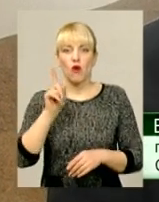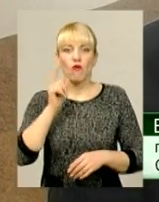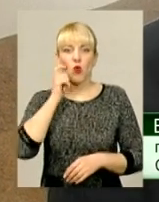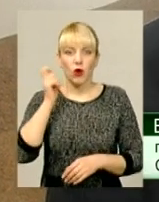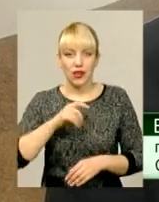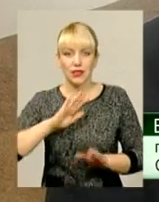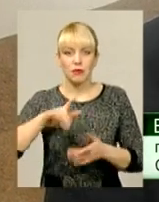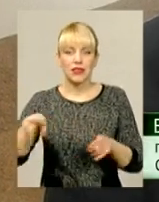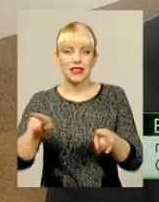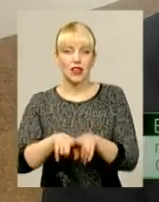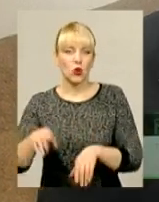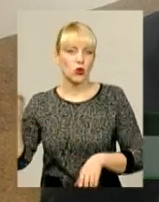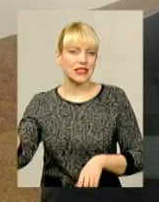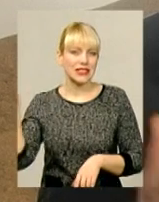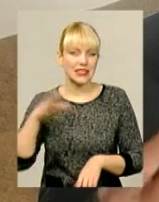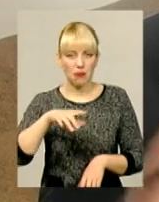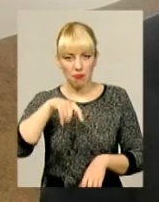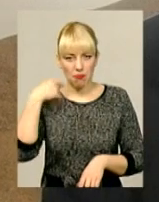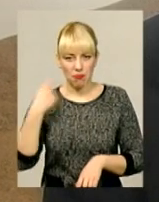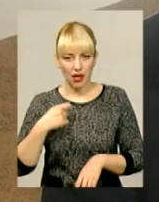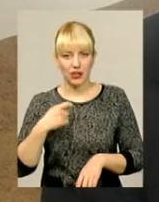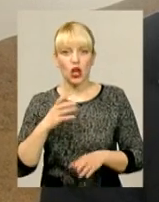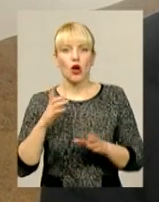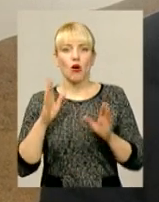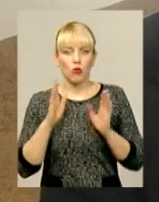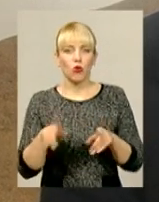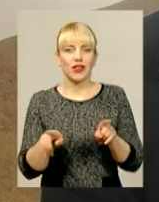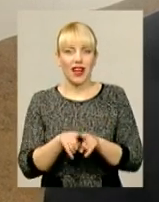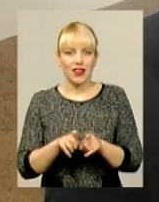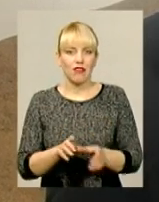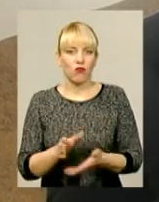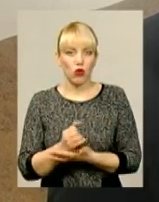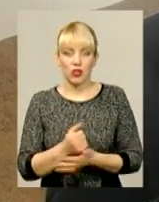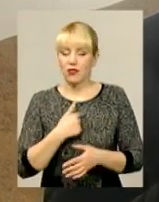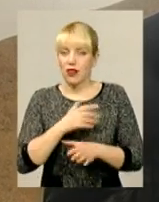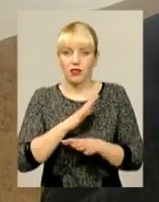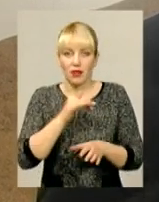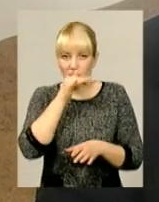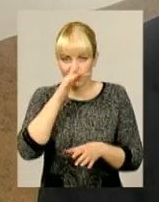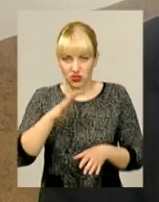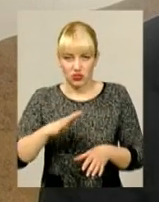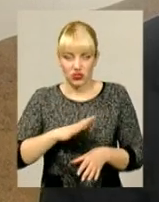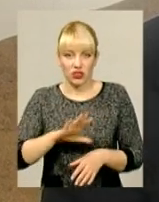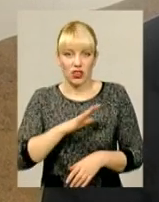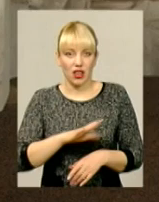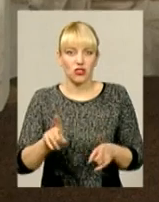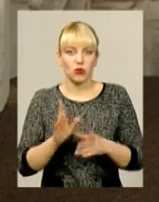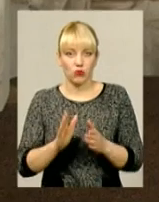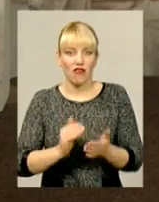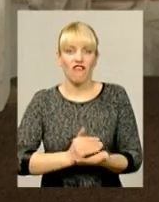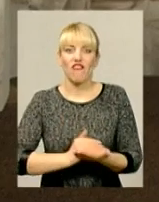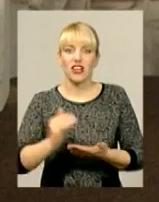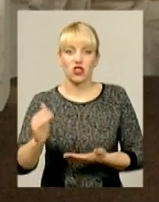що можуть бути такі прекрасні ворожаї. Навіть я з 40-річним стажем такого не міг ожидати, що може таки бути високий ворожай.